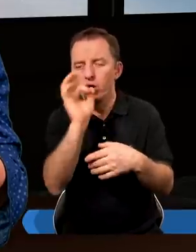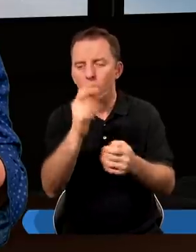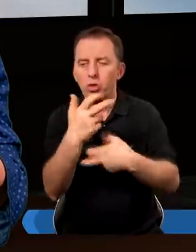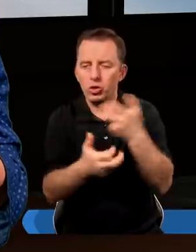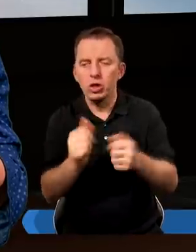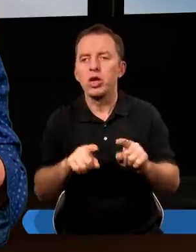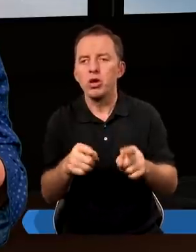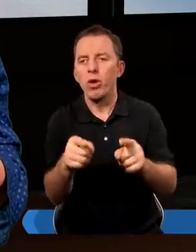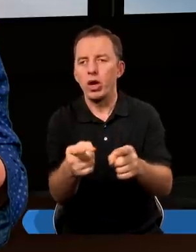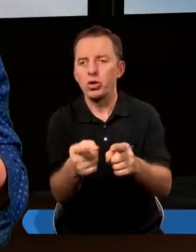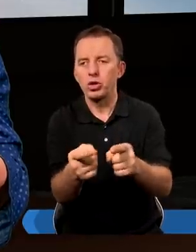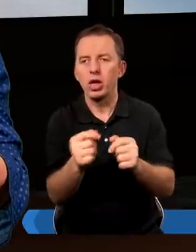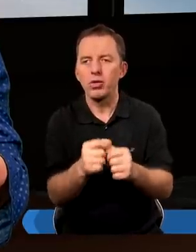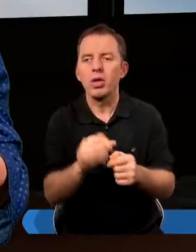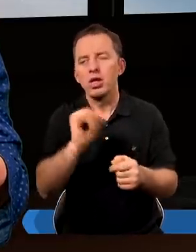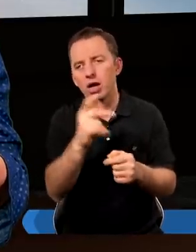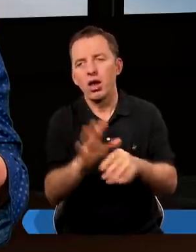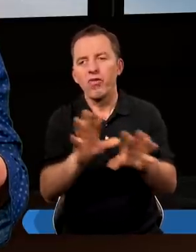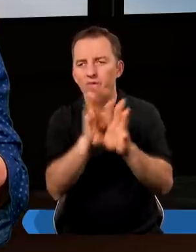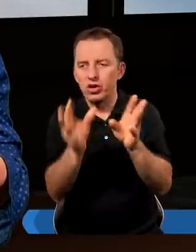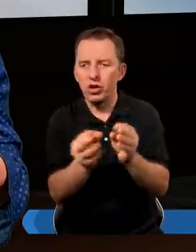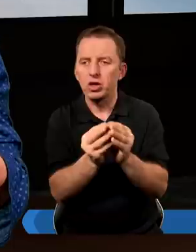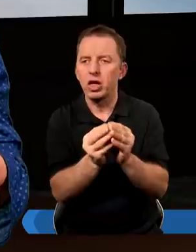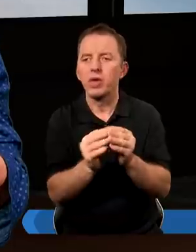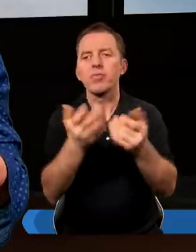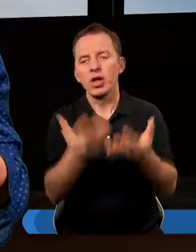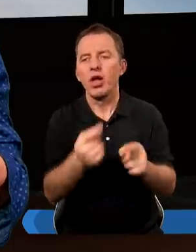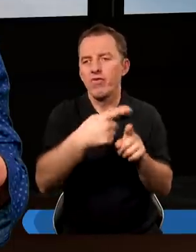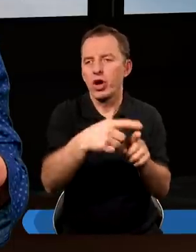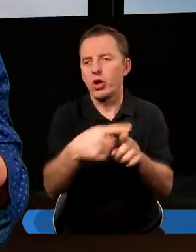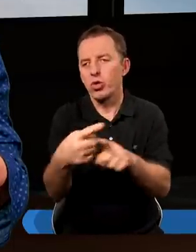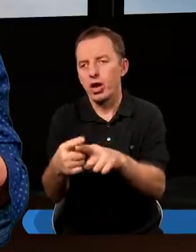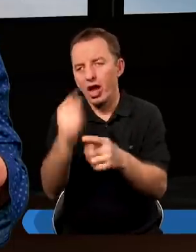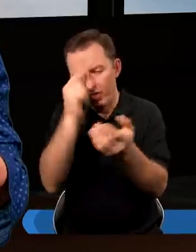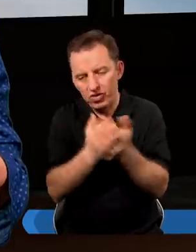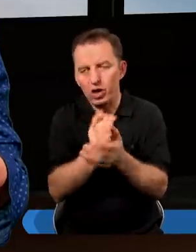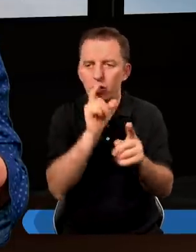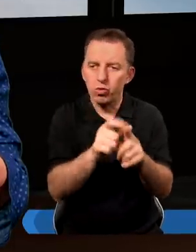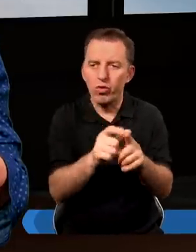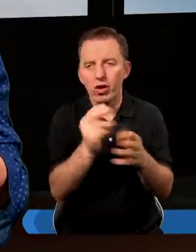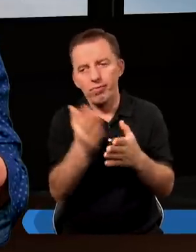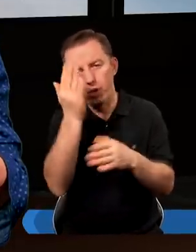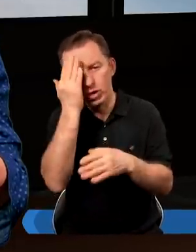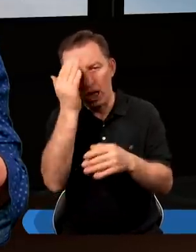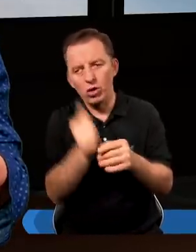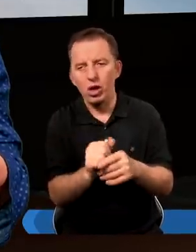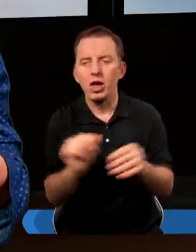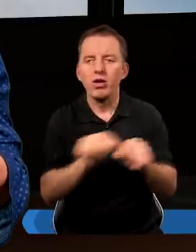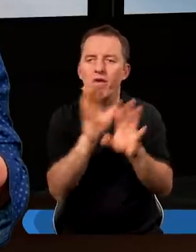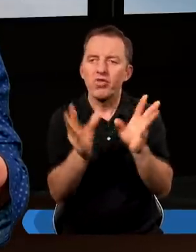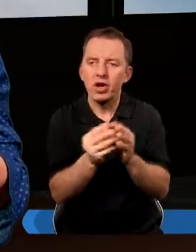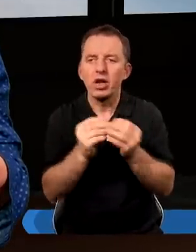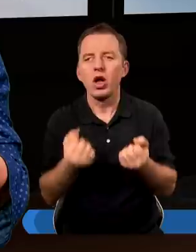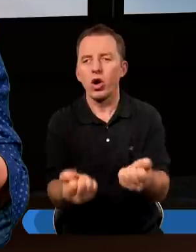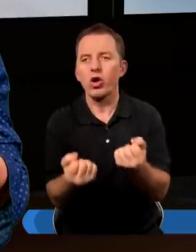dobroczynnej działalności. A jak we wszystkim się wyróżniacie w wierze w słowie i w poznaniu i